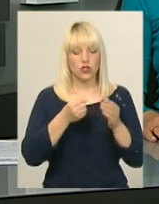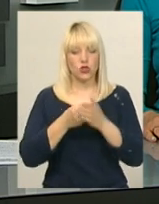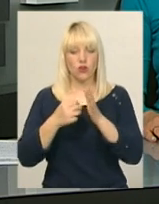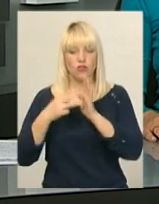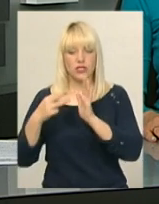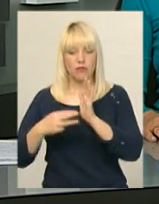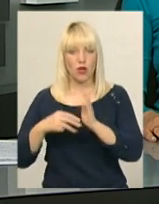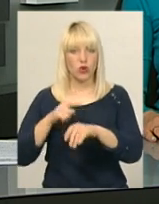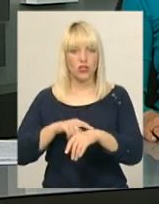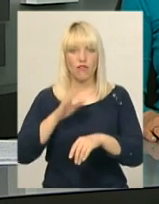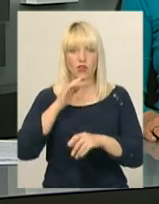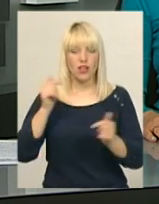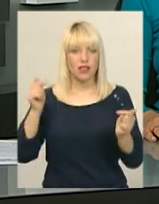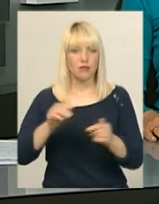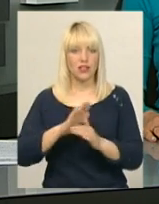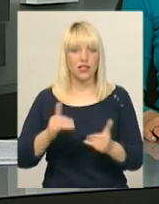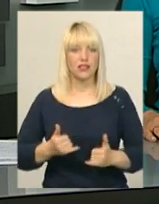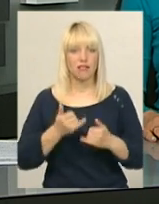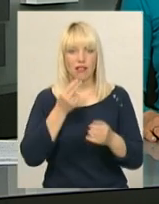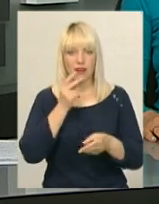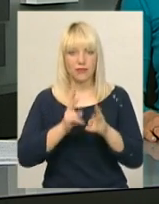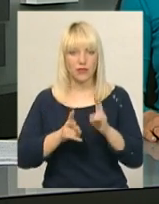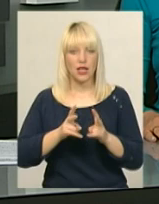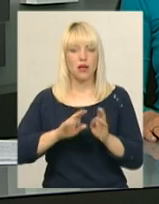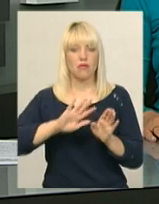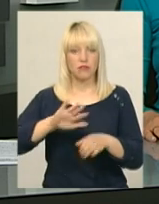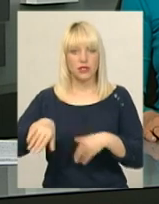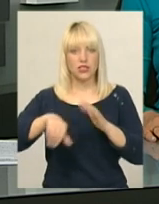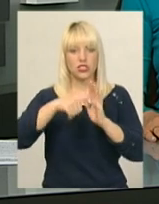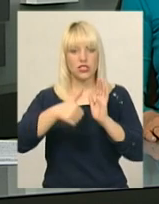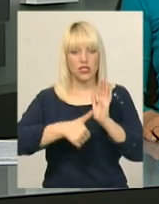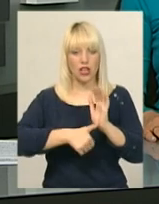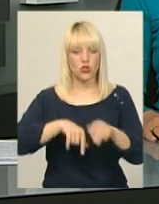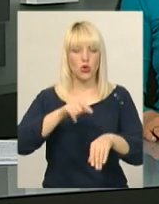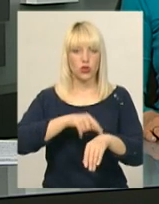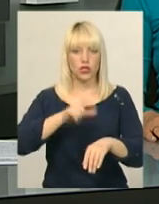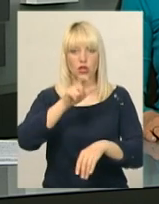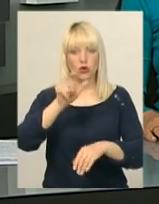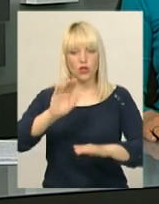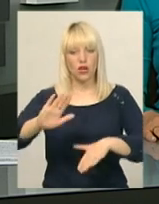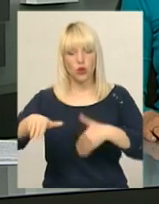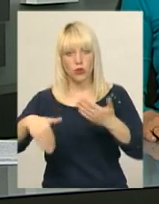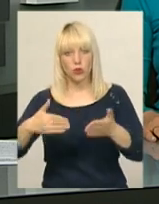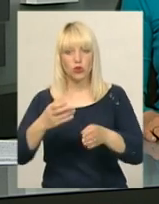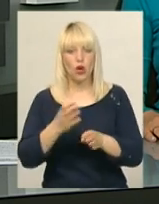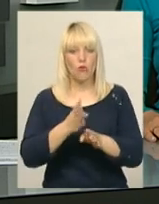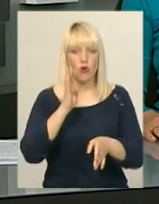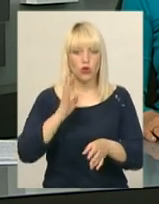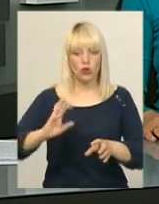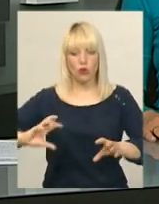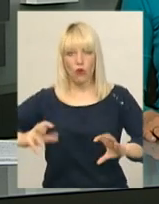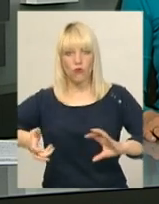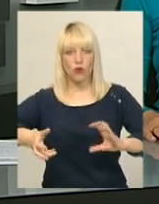непридатна для вживання та приготування їжі. Після 16-ї хмельничанам рекомендують почергово відкривати крани в мийках, раковинах та